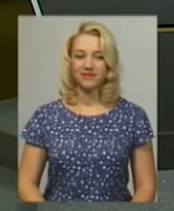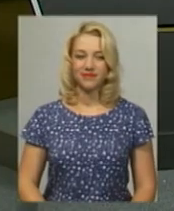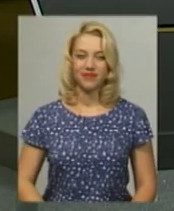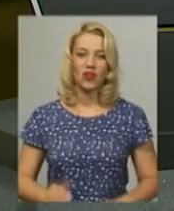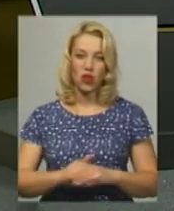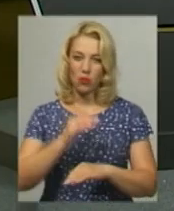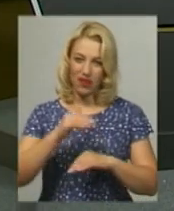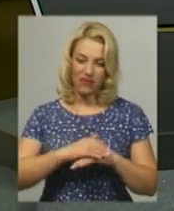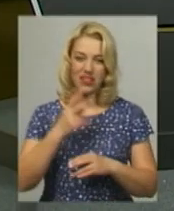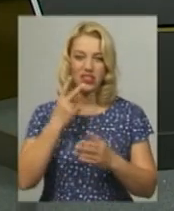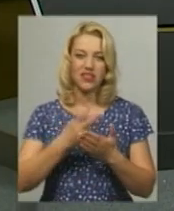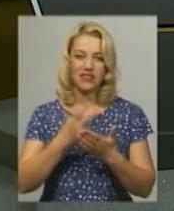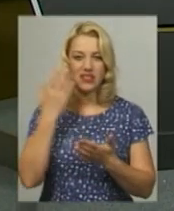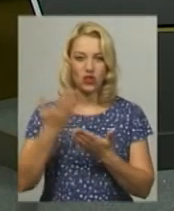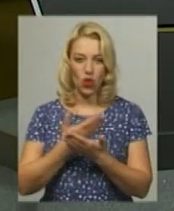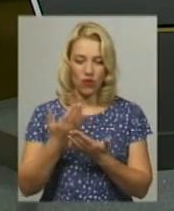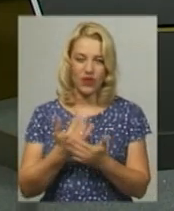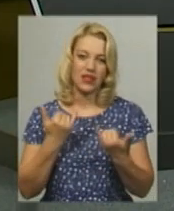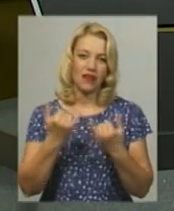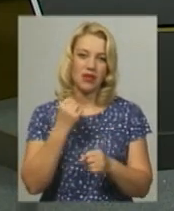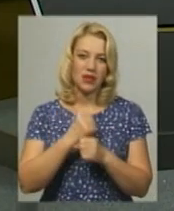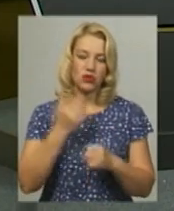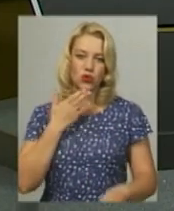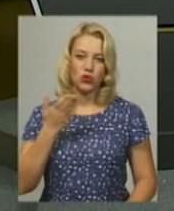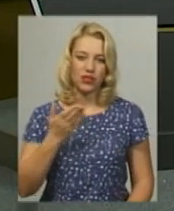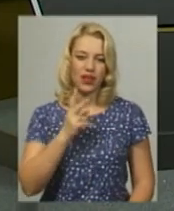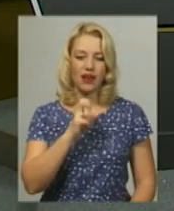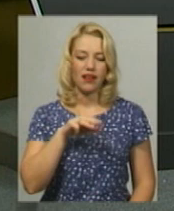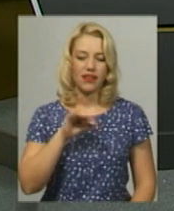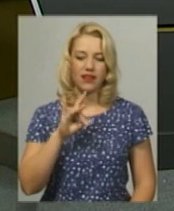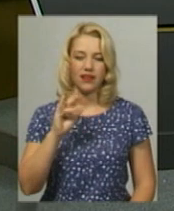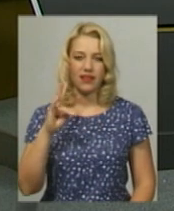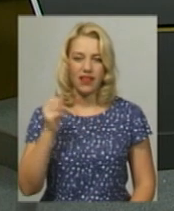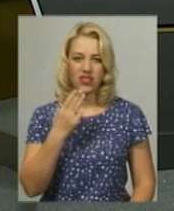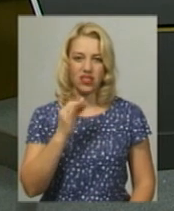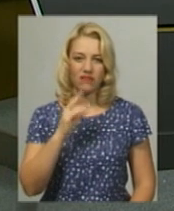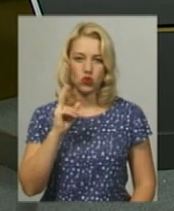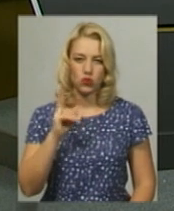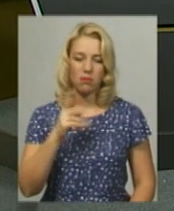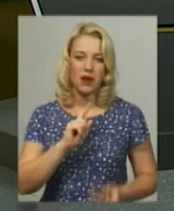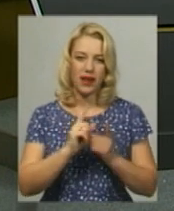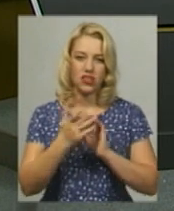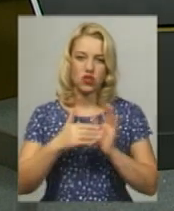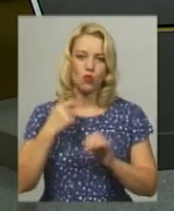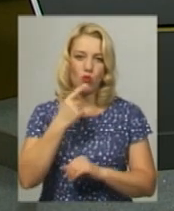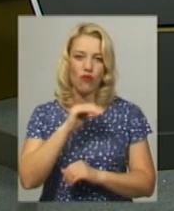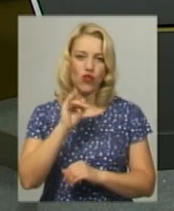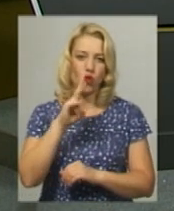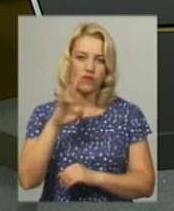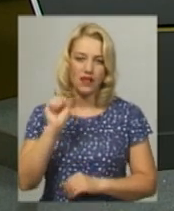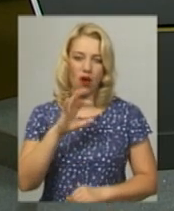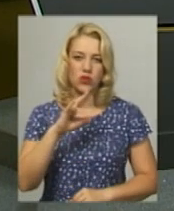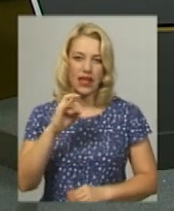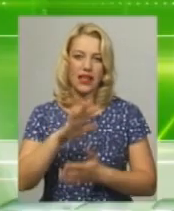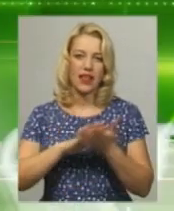Доброго вечора, в ефірі новини. У студії для вас працюють. Ведуча Катерина Шевчук на жестову мову перекладає Оксана Фіновська. Далі ви побачите.